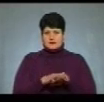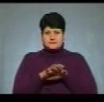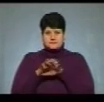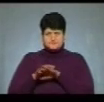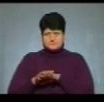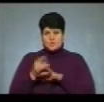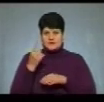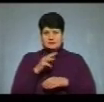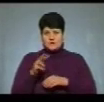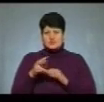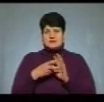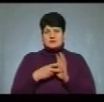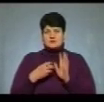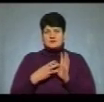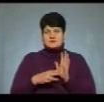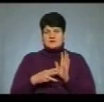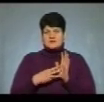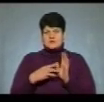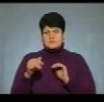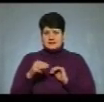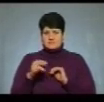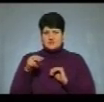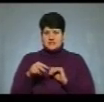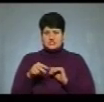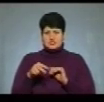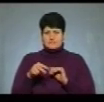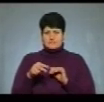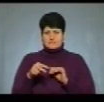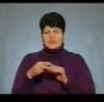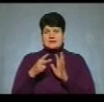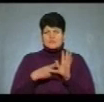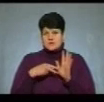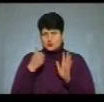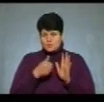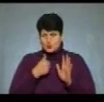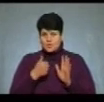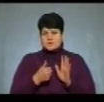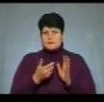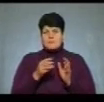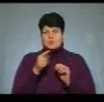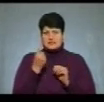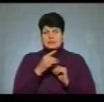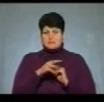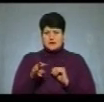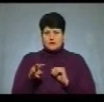1 мільйон 788 тисяч, в 2017 році – 1 мільйон